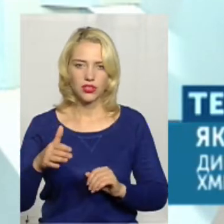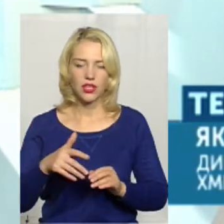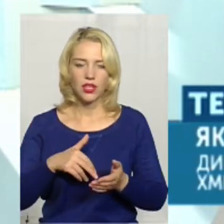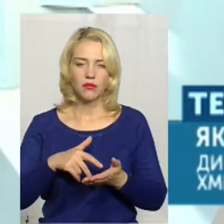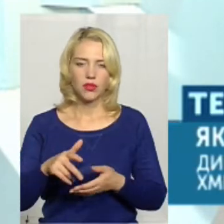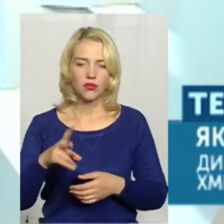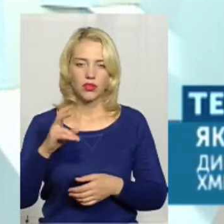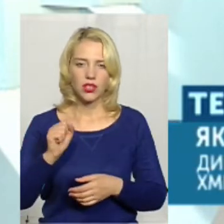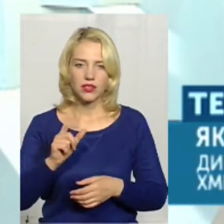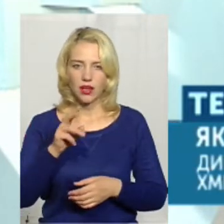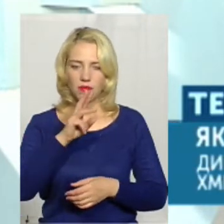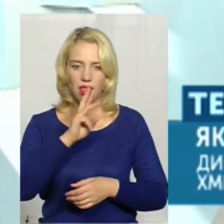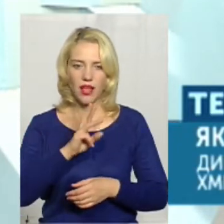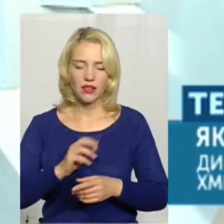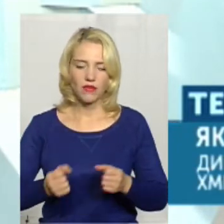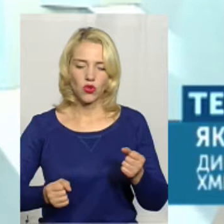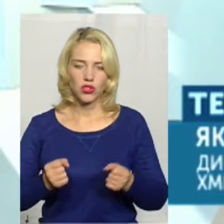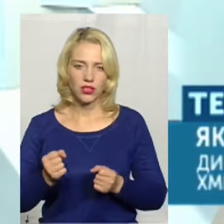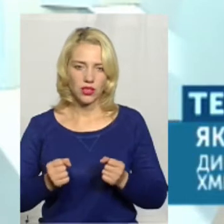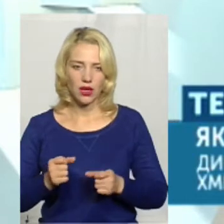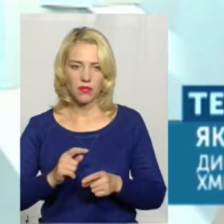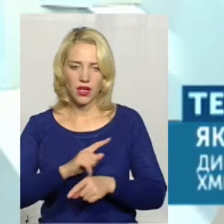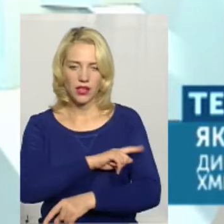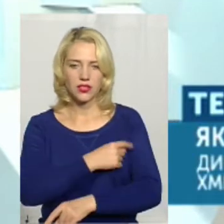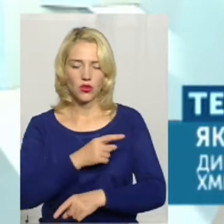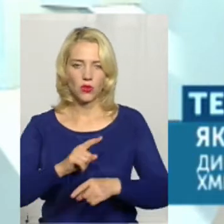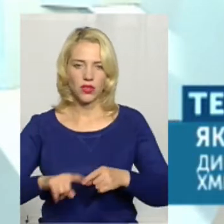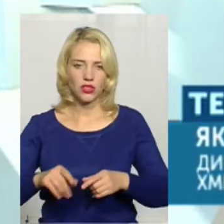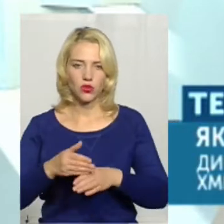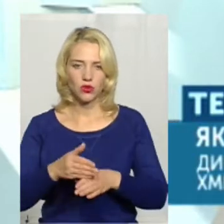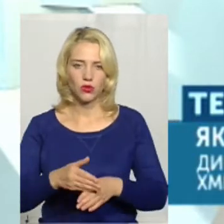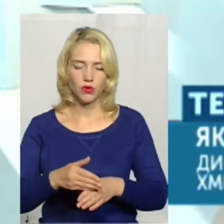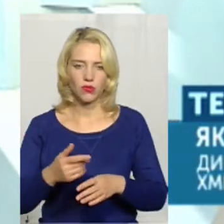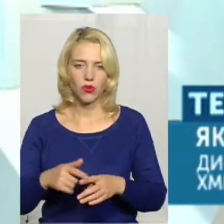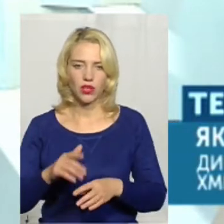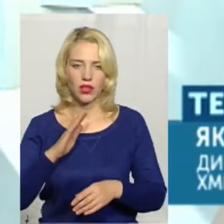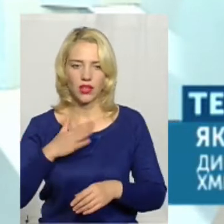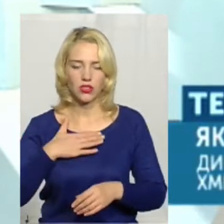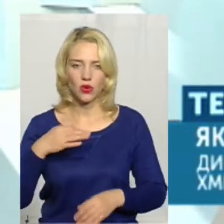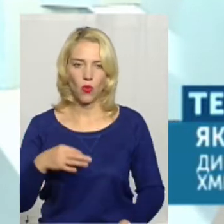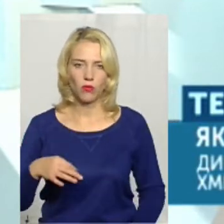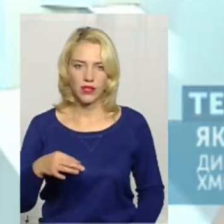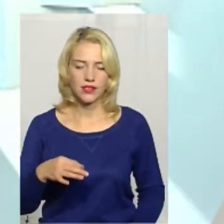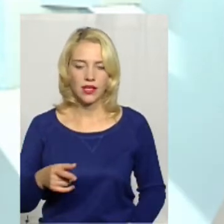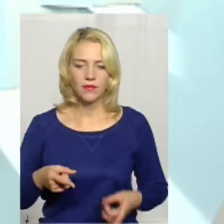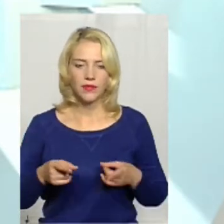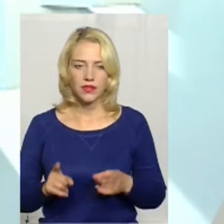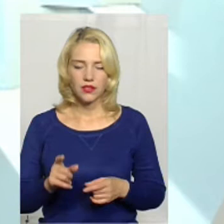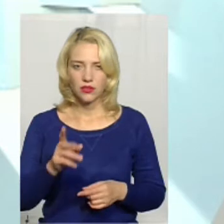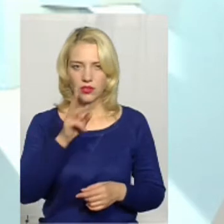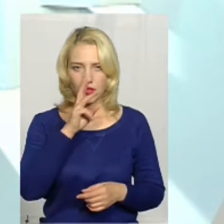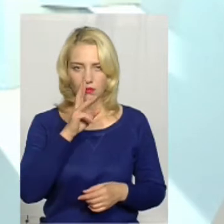зарплату водіїв екстреної медичної допомоги нашої області. Скажу, що дійсно зарплата